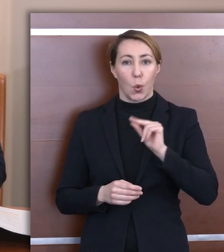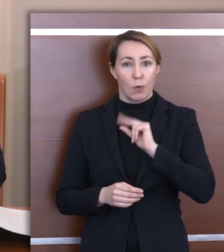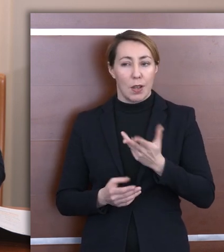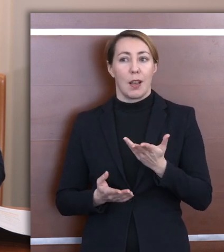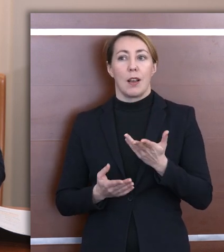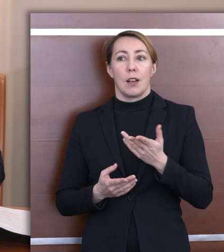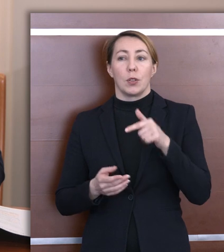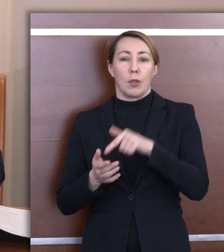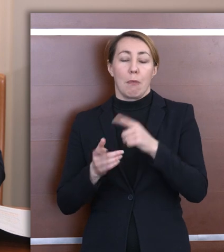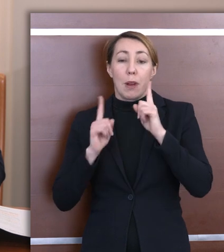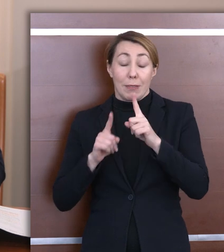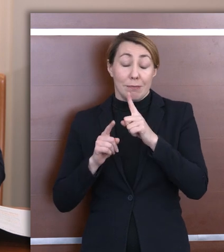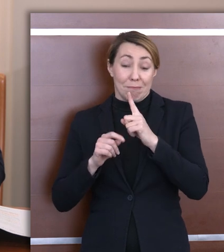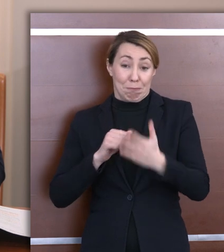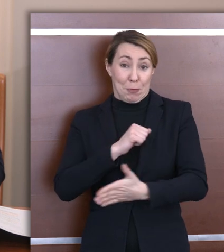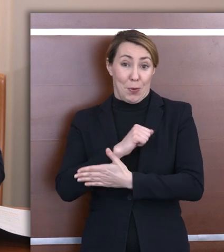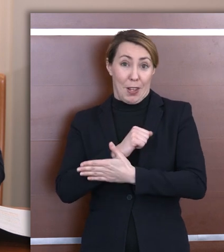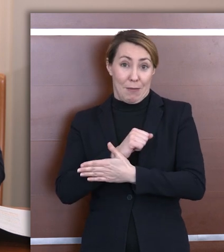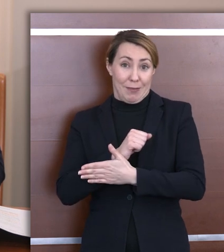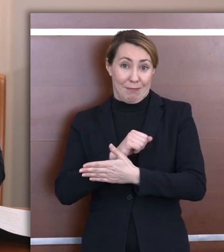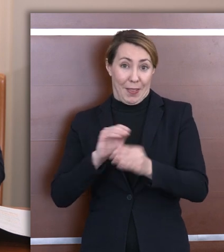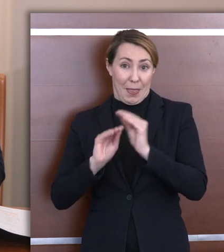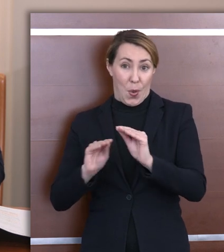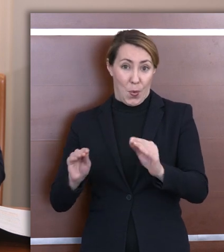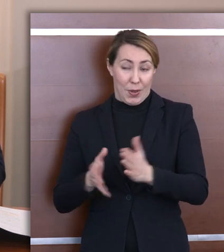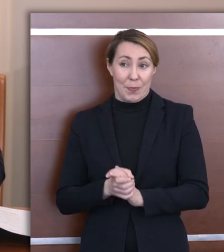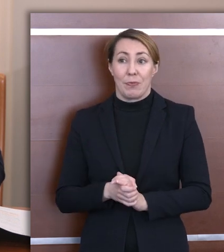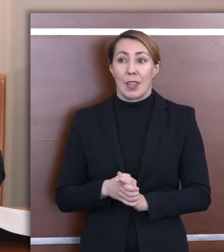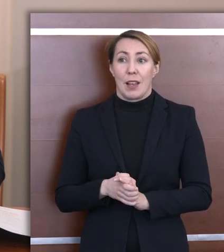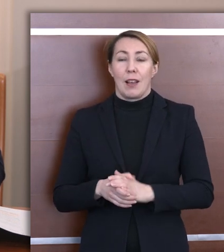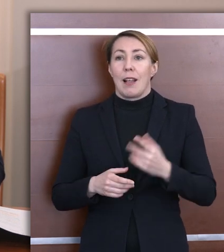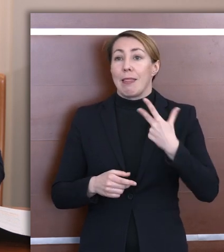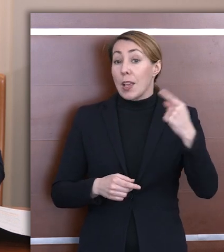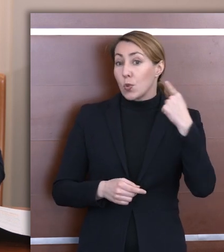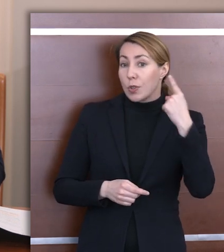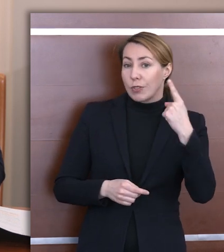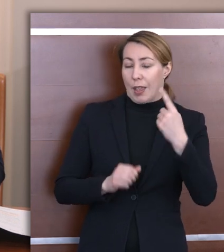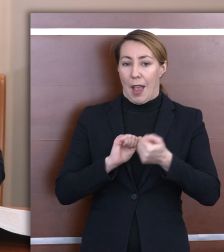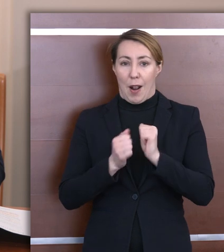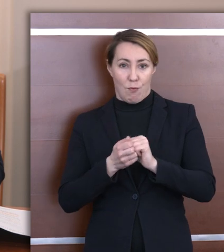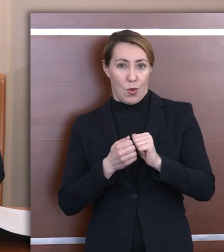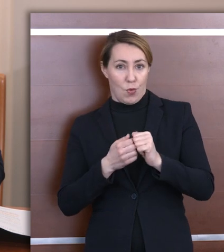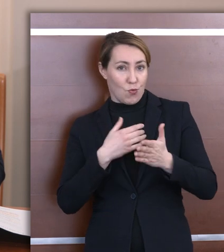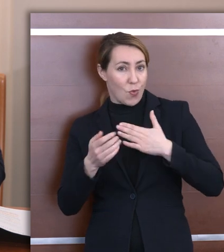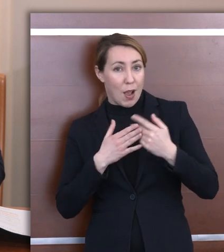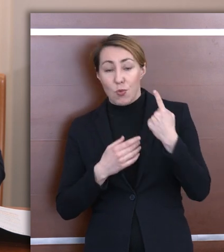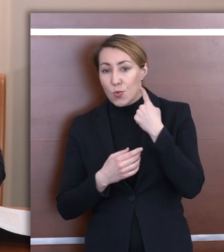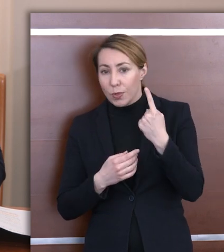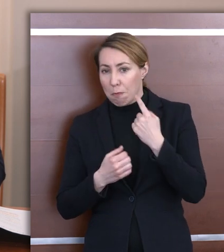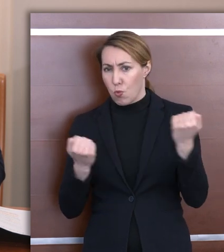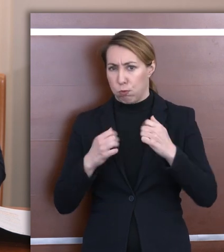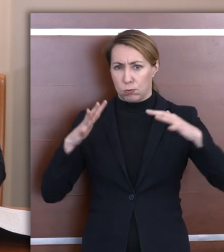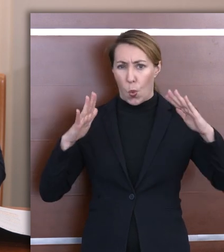zasady w Polsce odbywa się przecież nauka. Niesłyszenie czy słabosłyszenie bardzo ogranicza, czasami wręcz